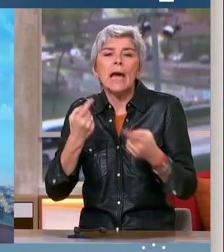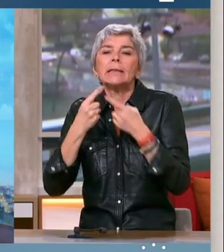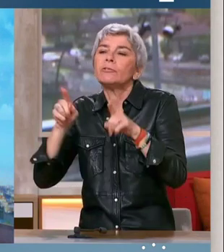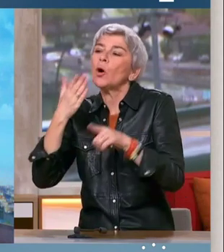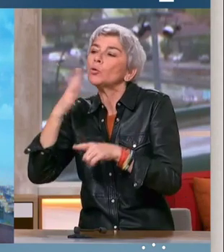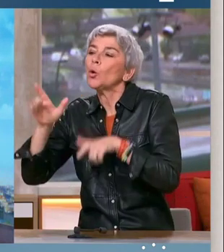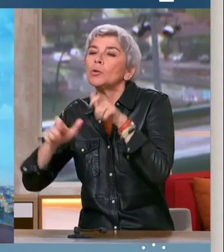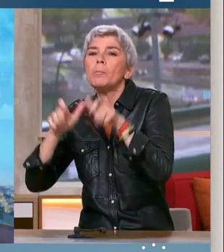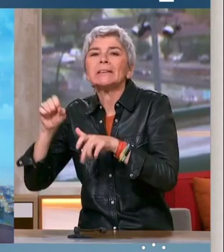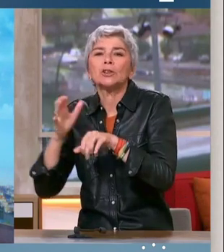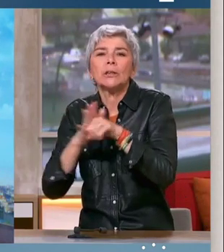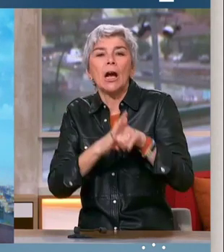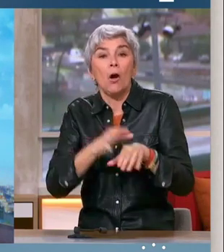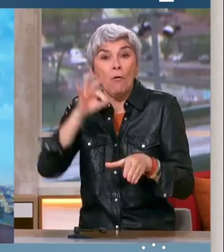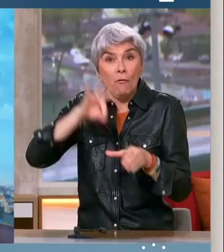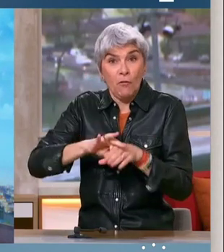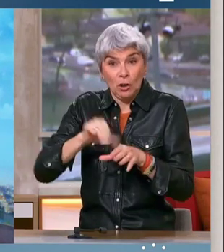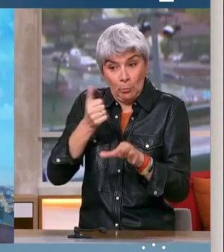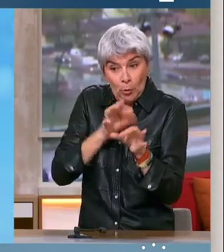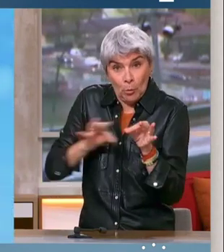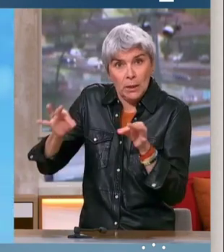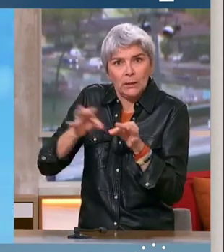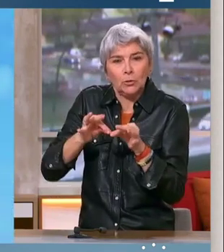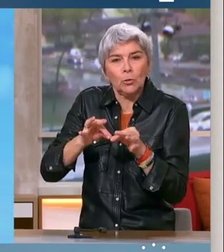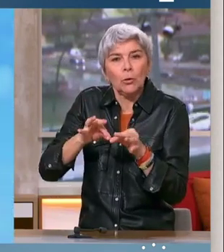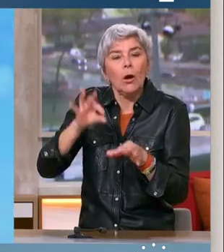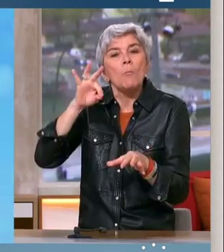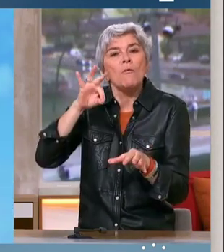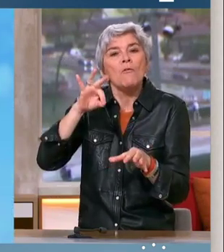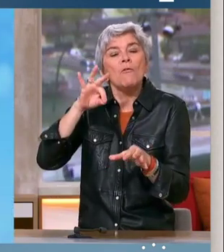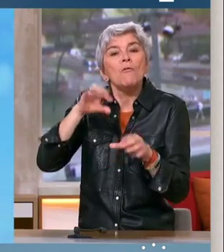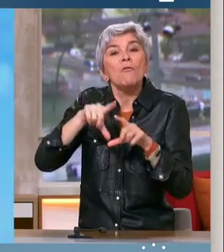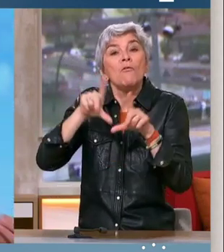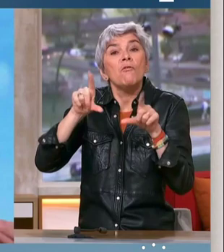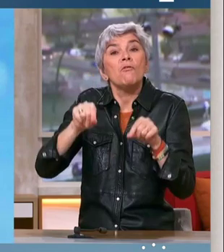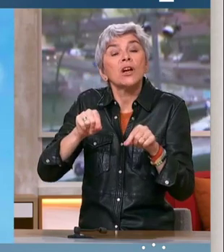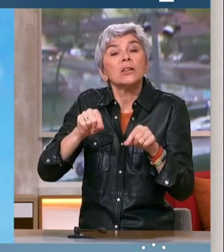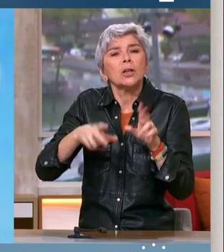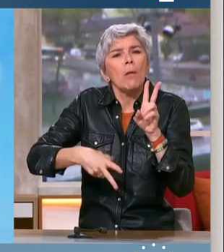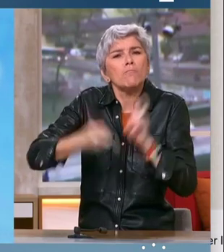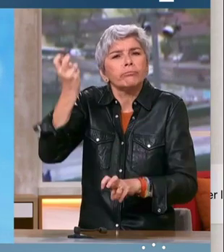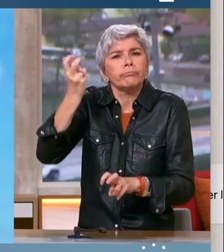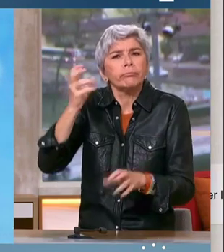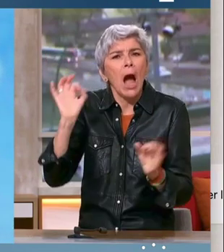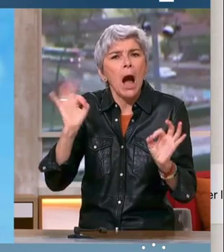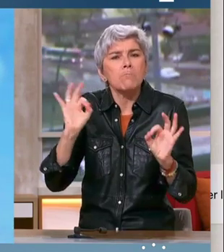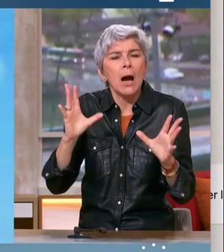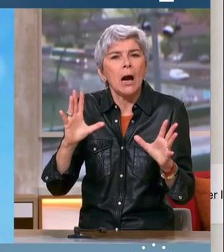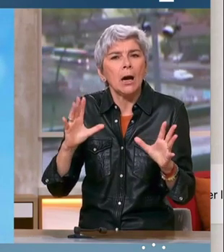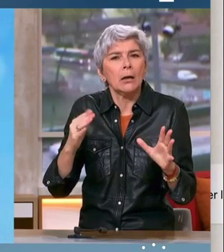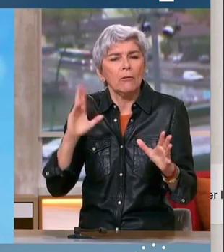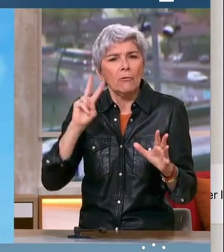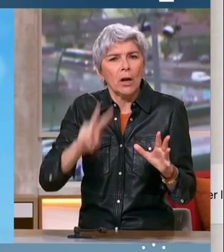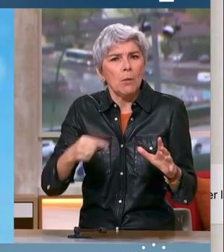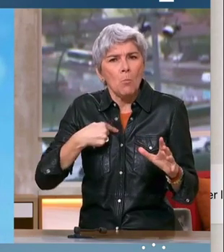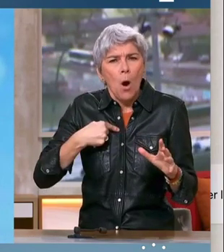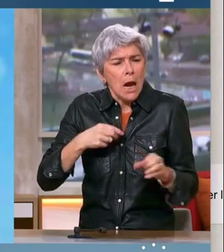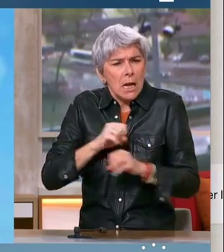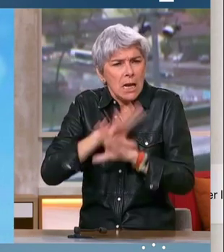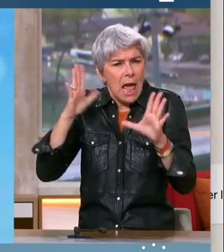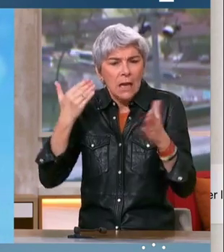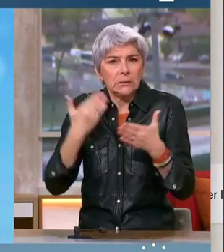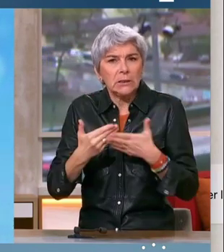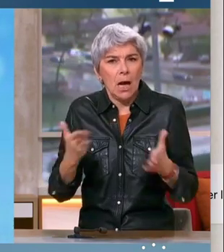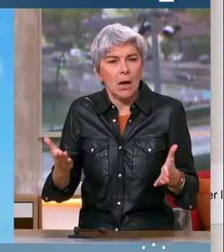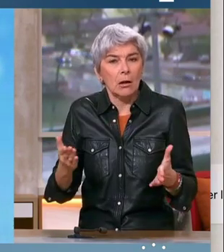gauche. En votant pour moi dès le premier tour, votre bulletin de vote ne sera pas kidnappé et notre main ne tremblera pas. Je suis clair là